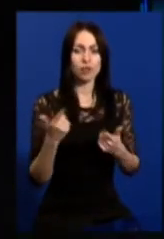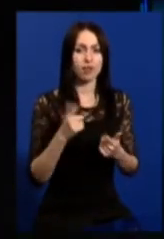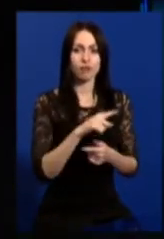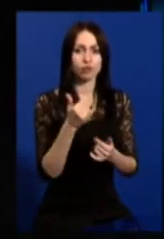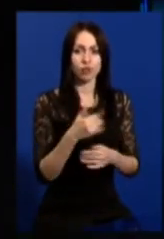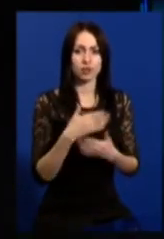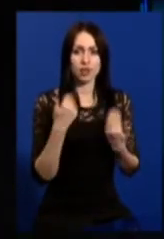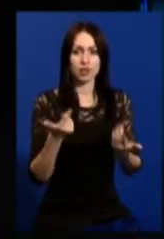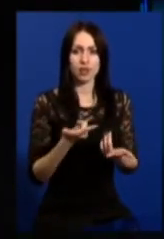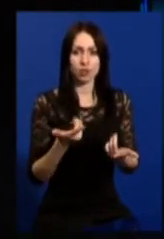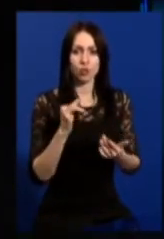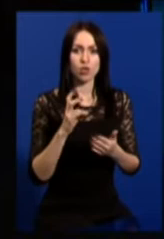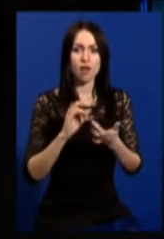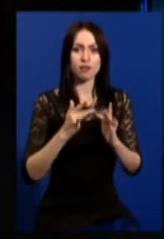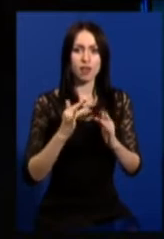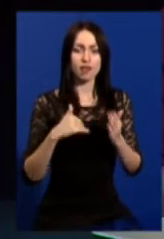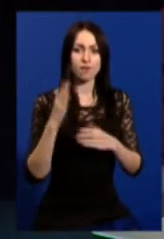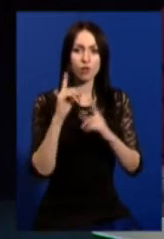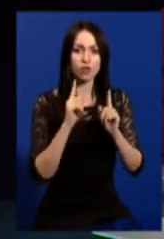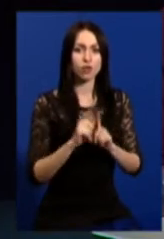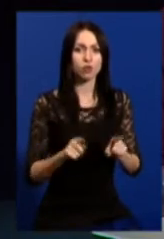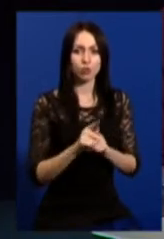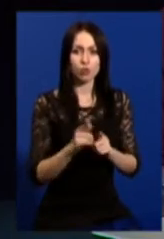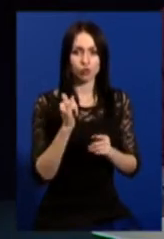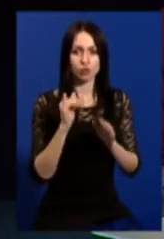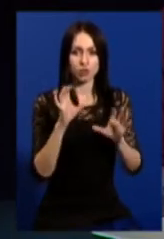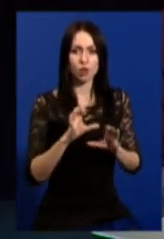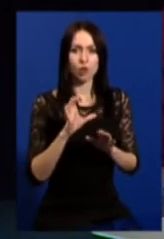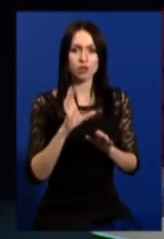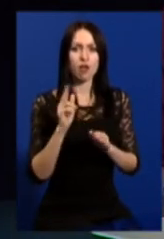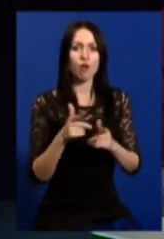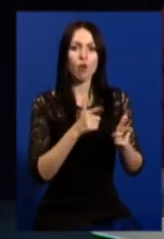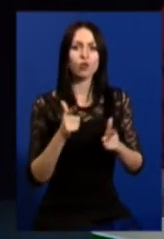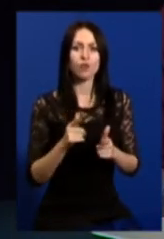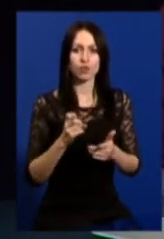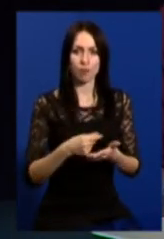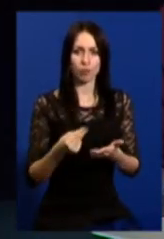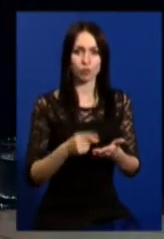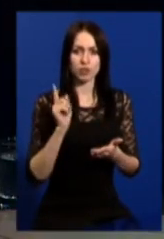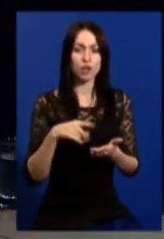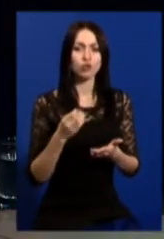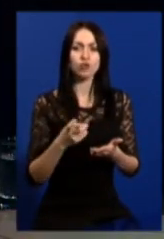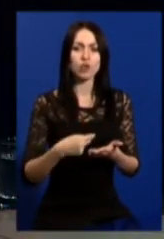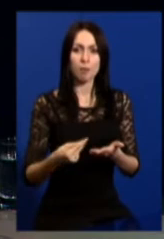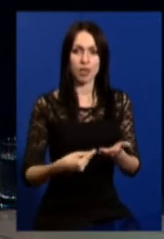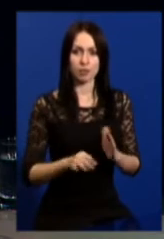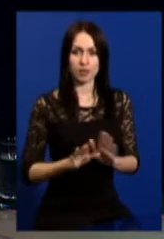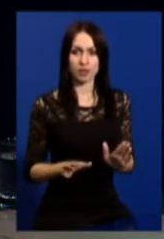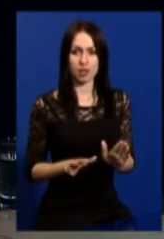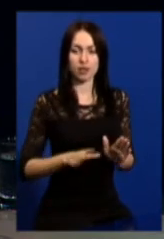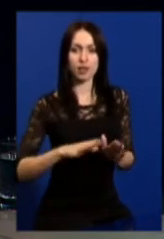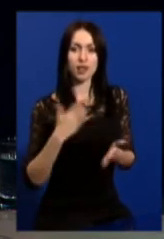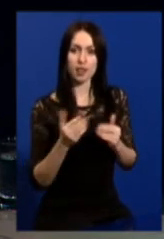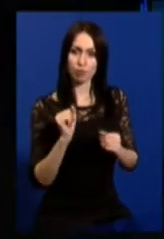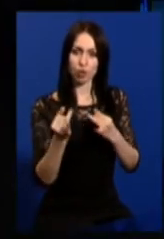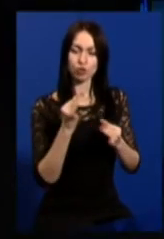зараз. І на сайті Верховної Ради він зараз пробуває у статусі, готується на підпис. Тобто, він навіть не підписаний. Чи